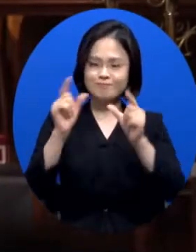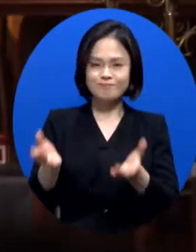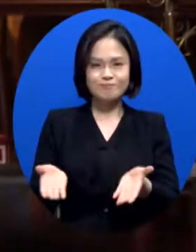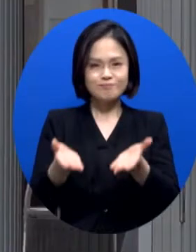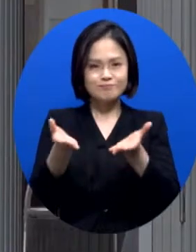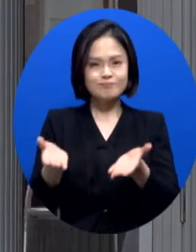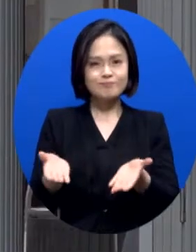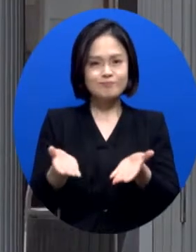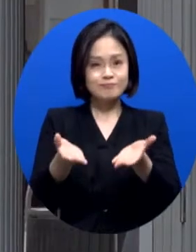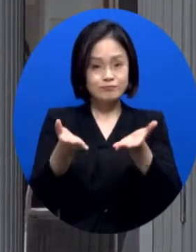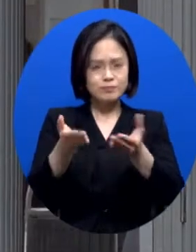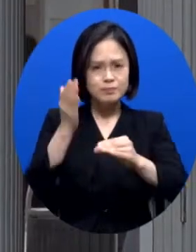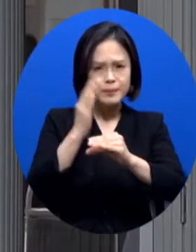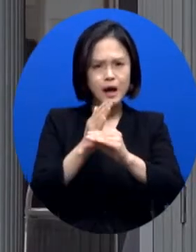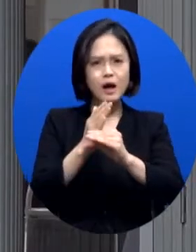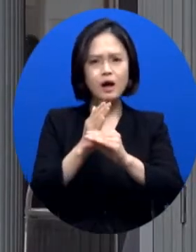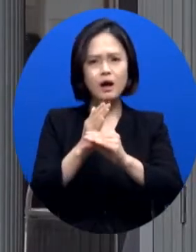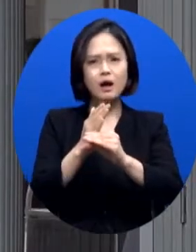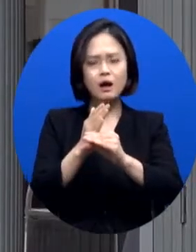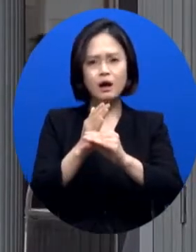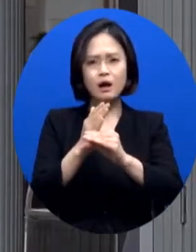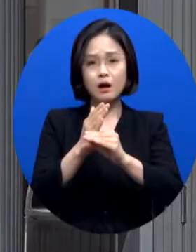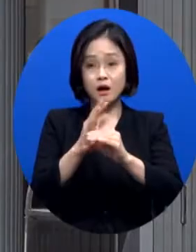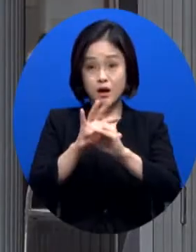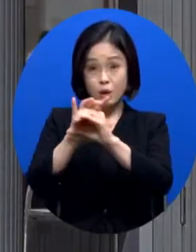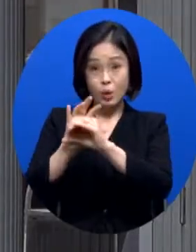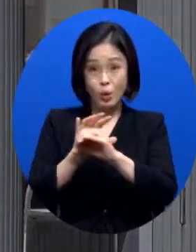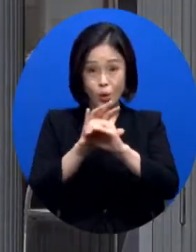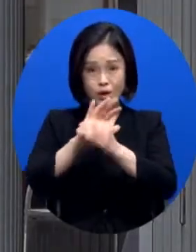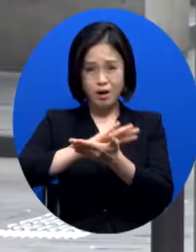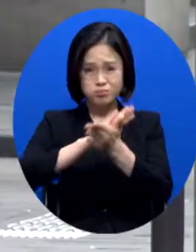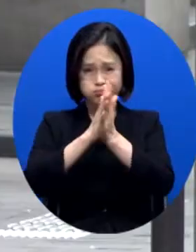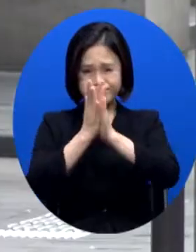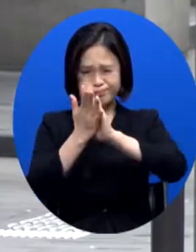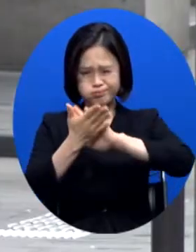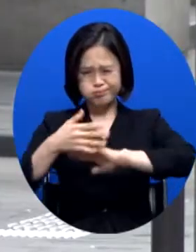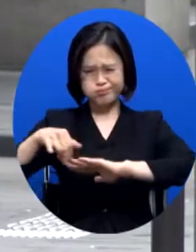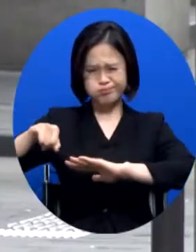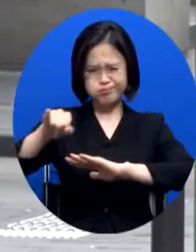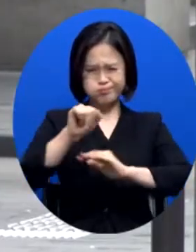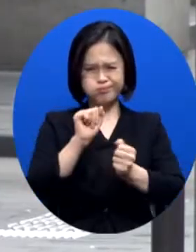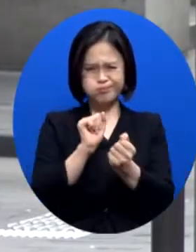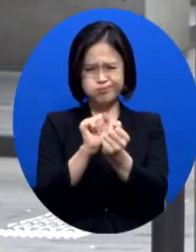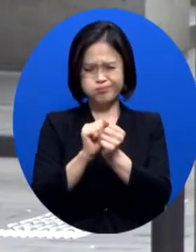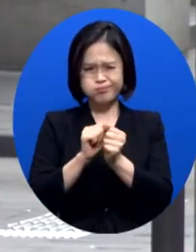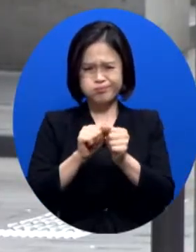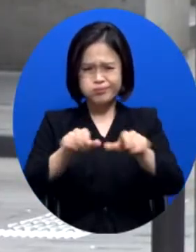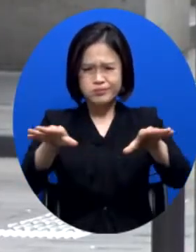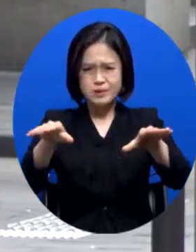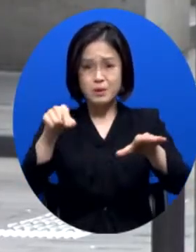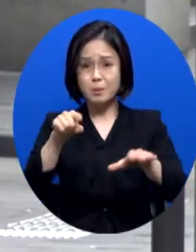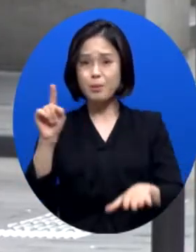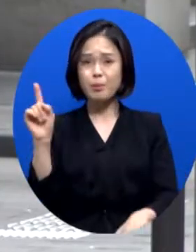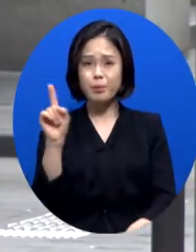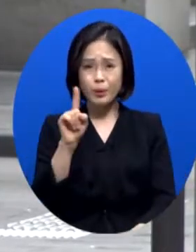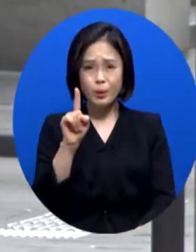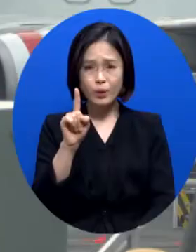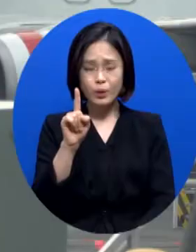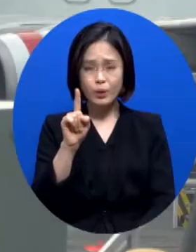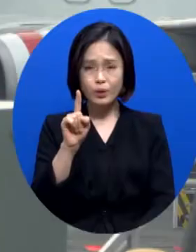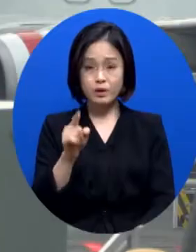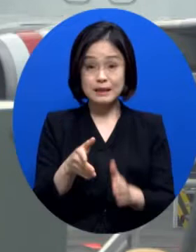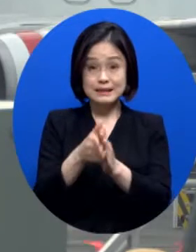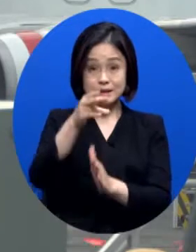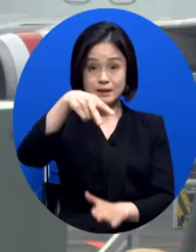하지만 철저한 국경 봉쇄와 방역만으로는 코로나19의 완벽한 종식을 이룰 수 없었습니다.